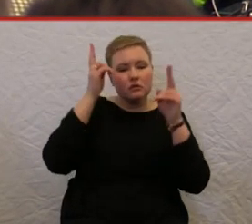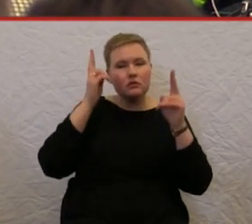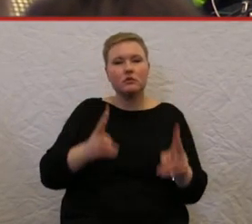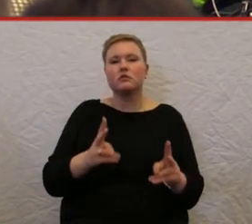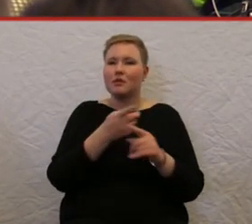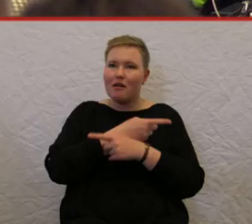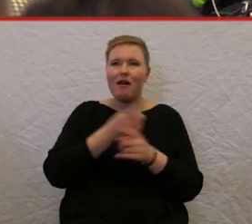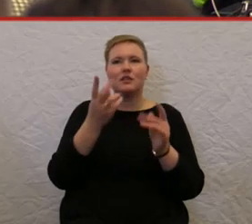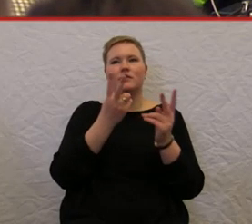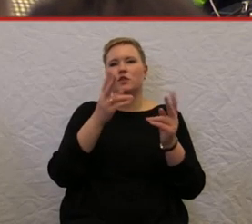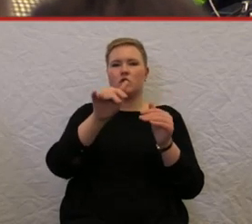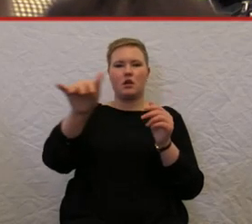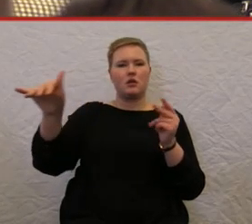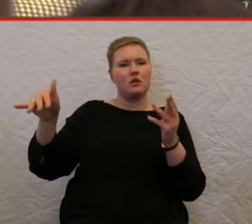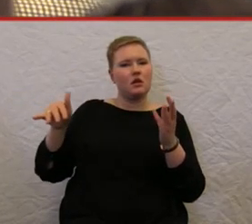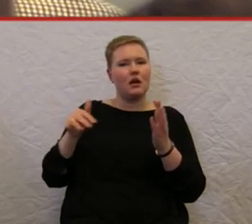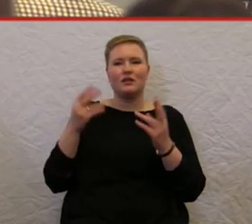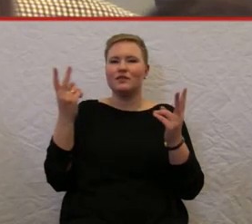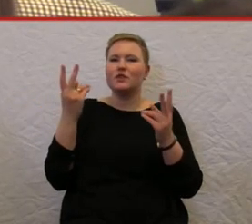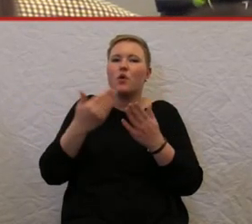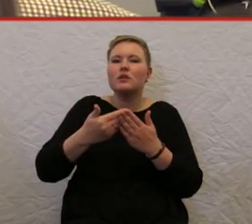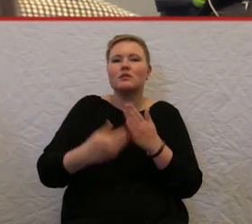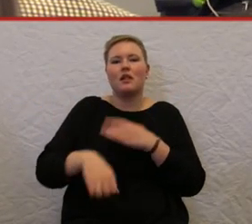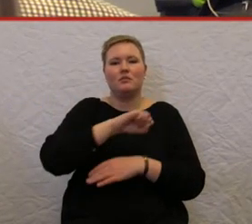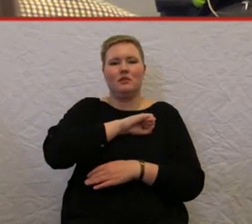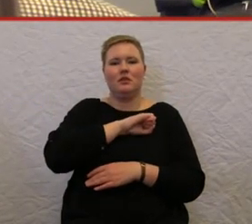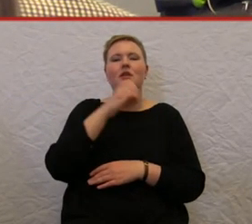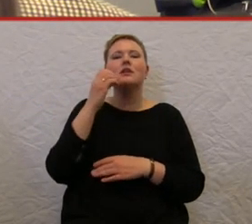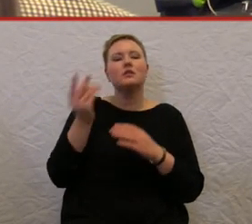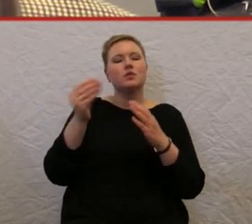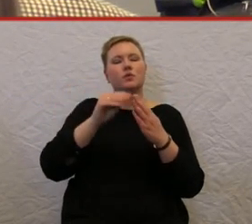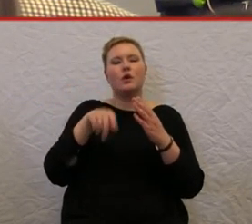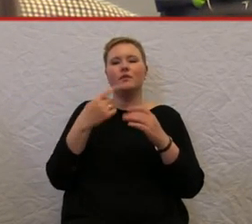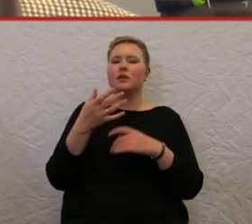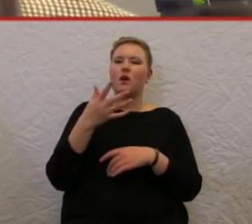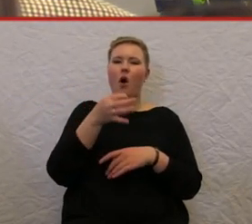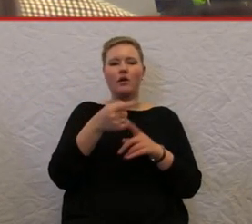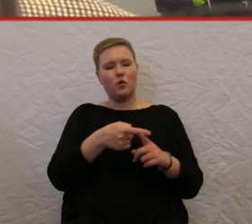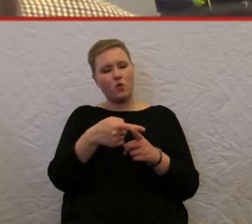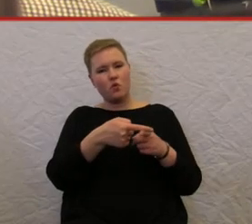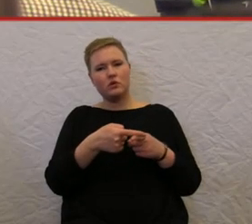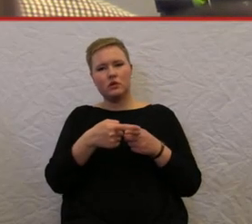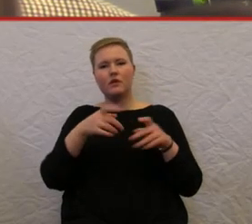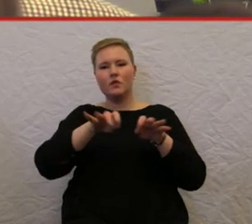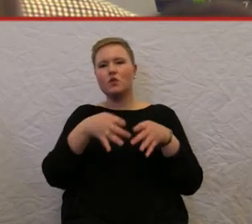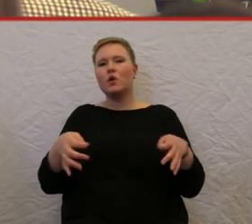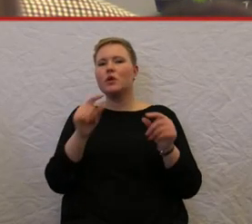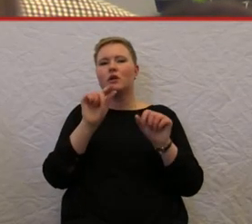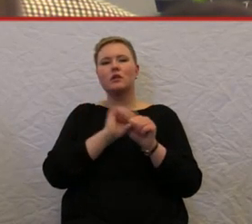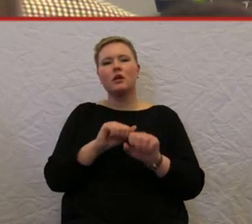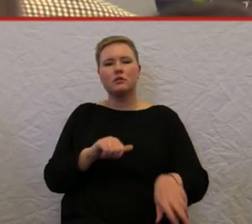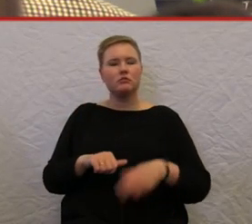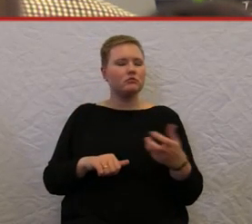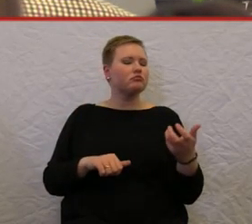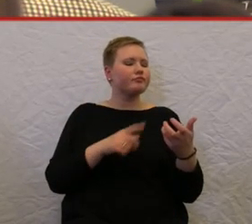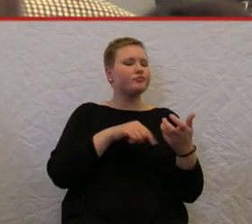das wir alle sowieso mit uns rumtragen. Und dadurch, dass es eben auch Ortungsfunktionen hat, macht es total Sinn, die Nachbarschaft